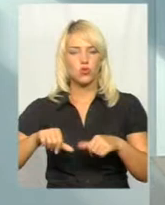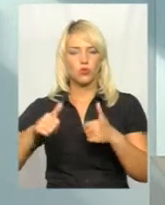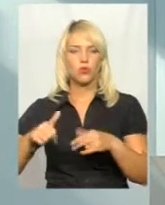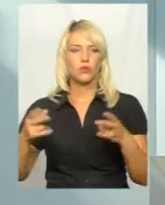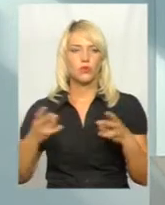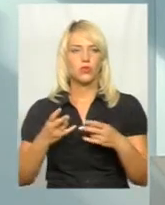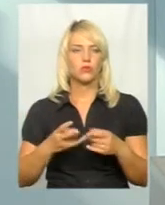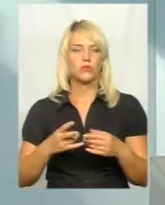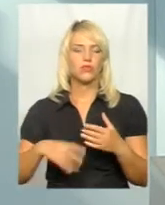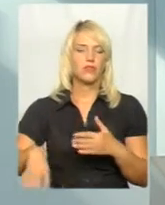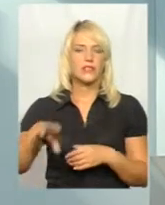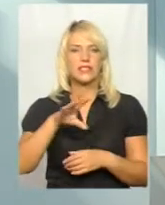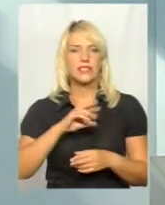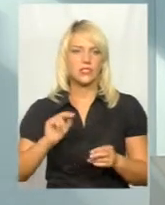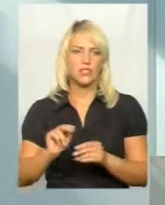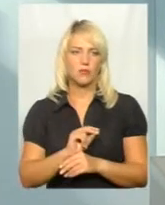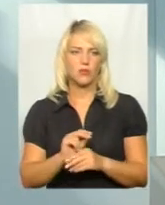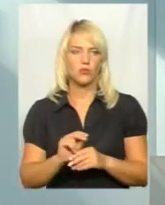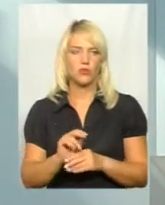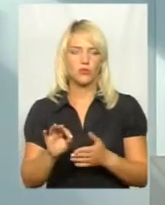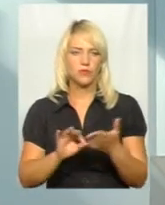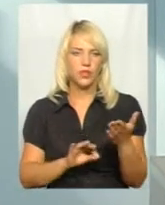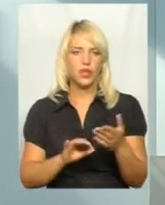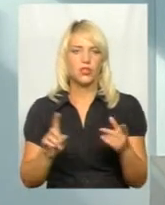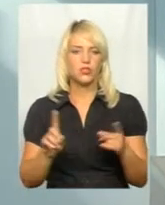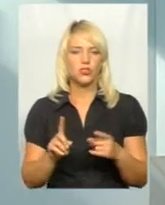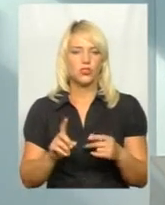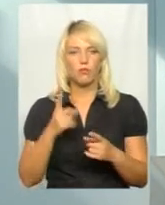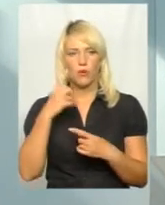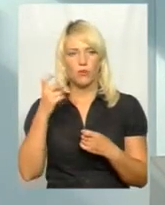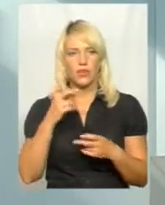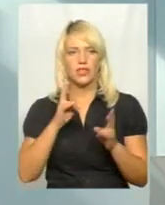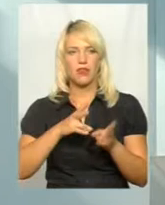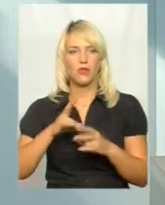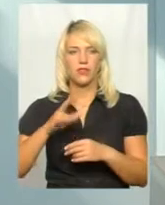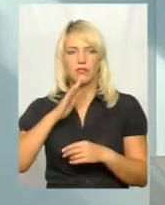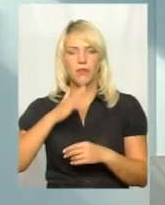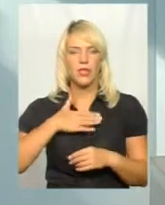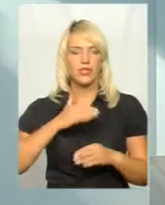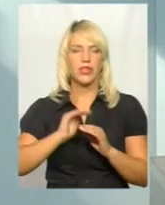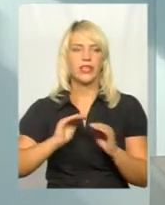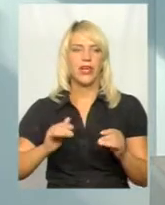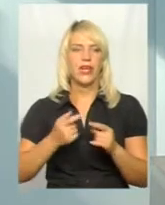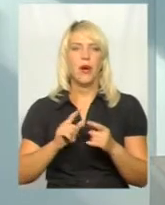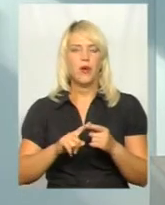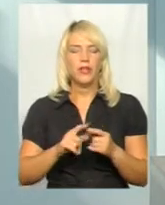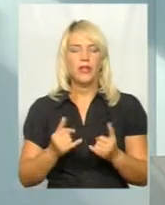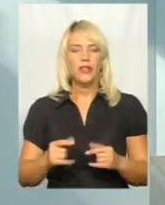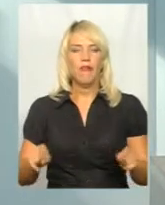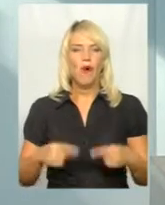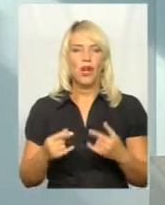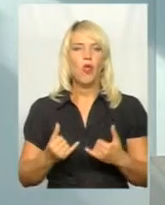нагального ремонту, для того, щоб попередити травматизм наших дітей, бо це взагалом створено для них, ці